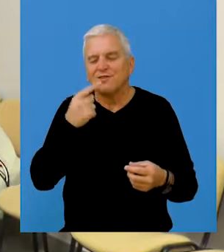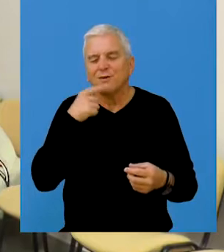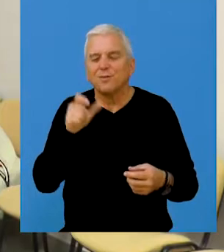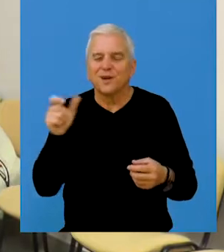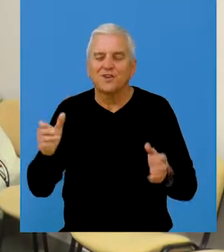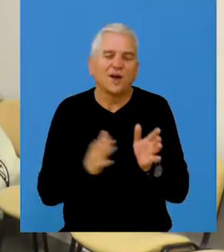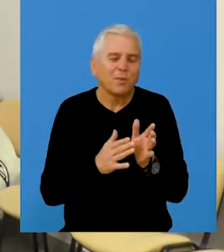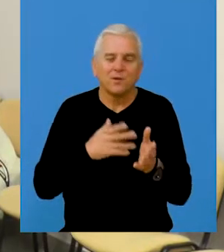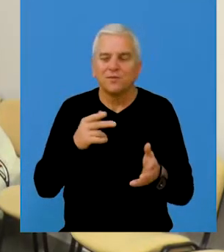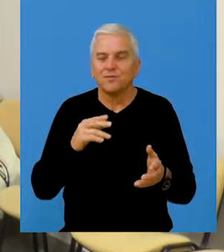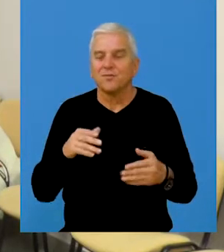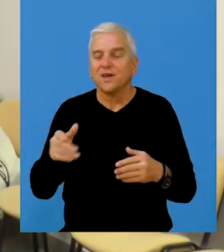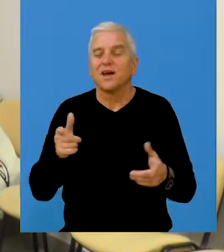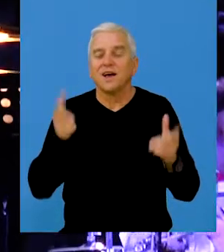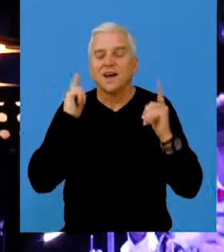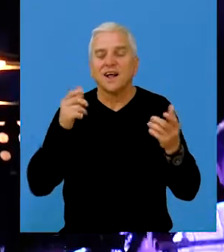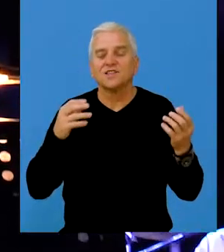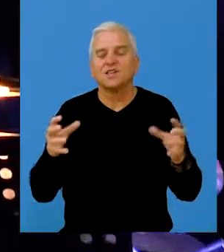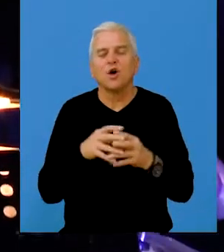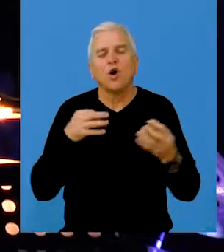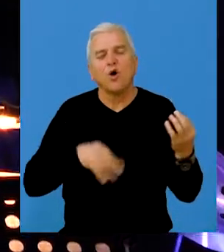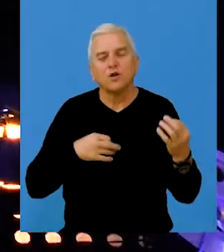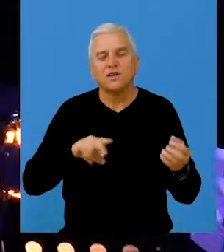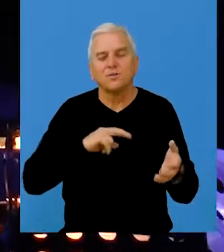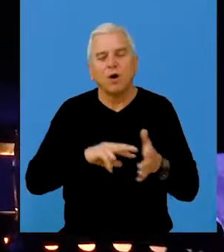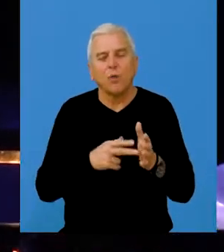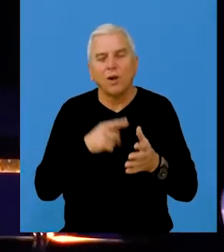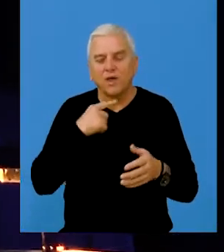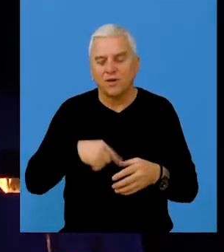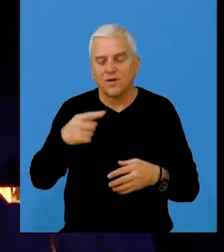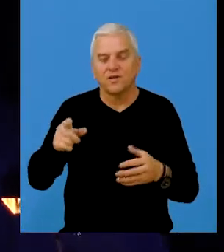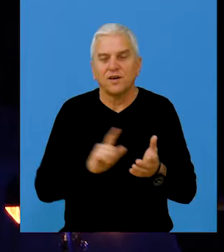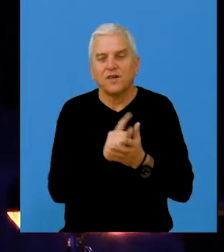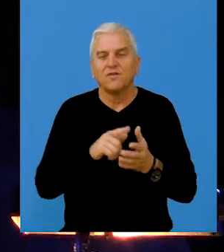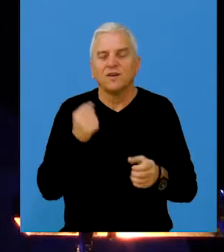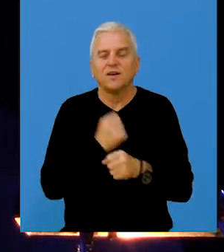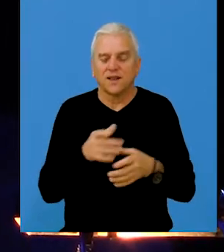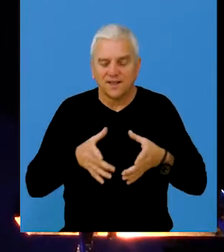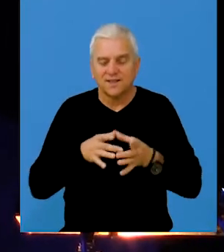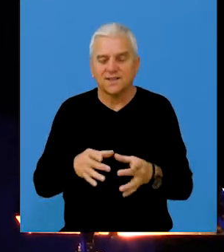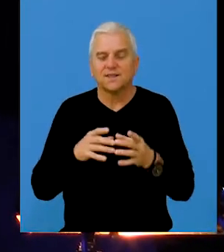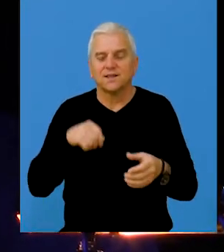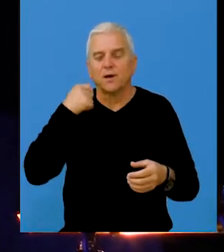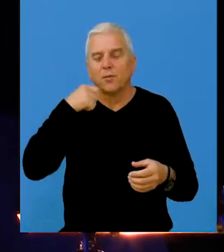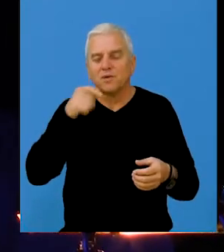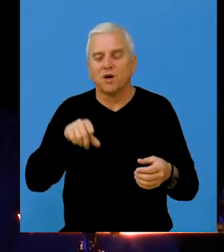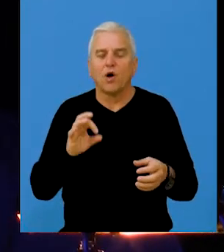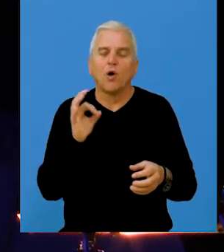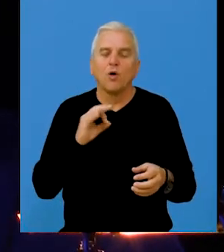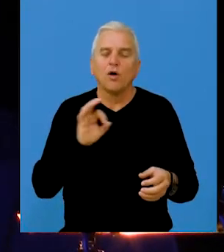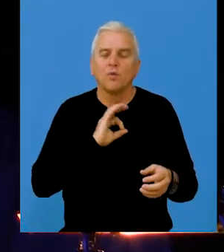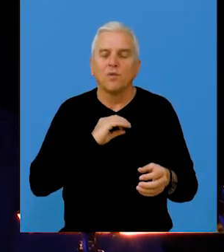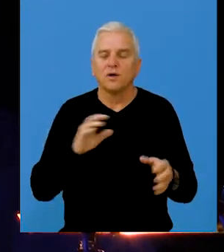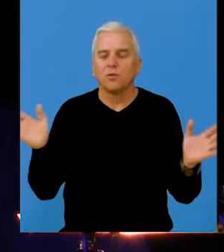primere i to. Inače, Gradski orkestar Beus ima u planu da u narednom periodu izda CD sa